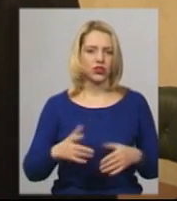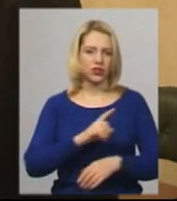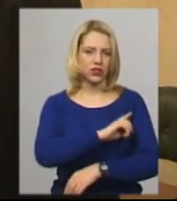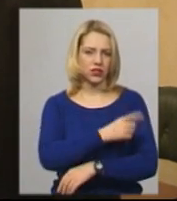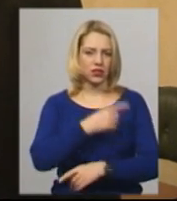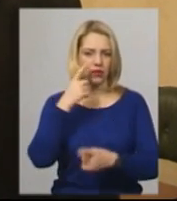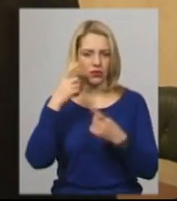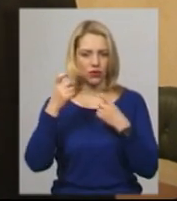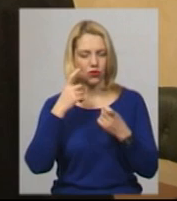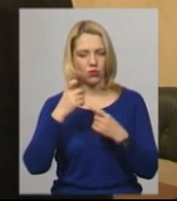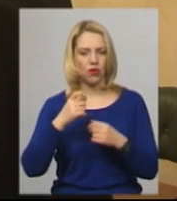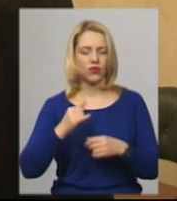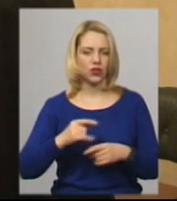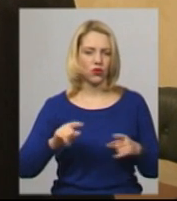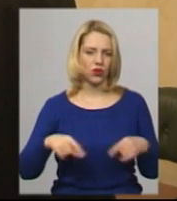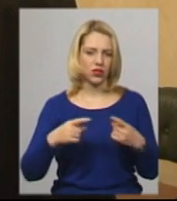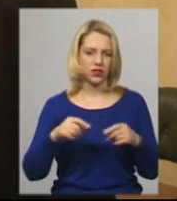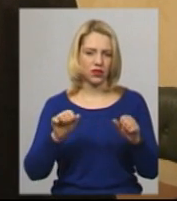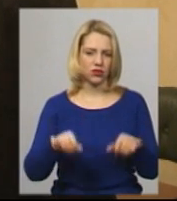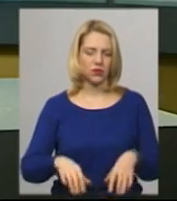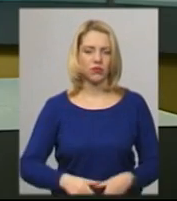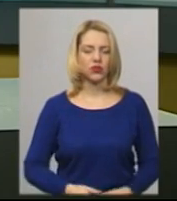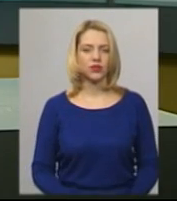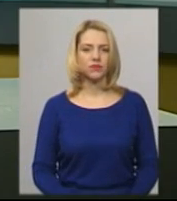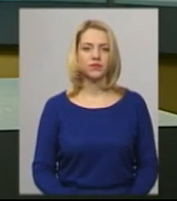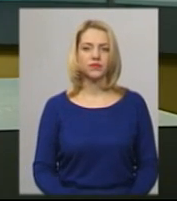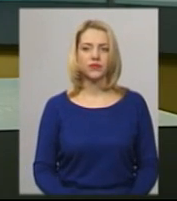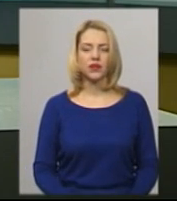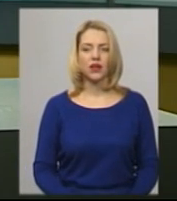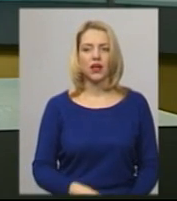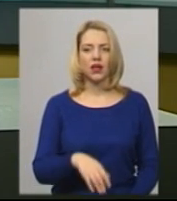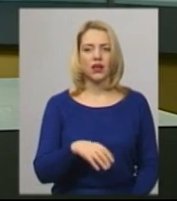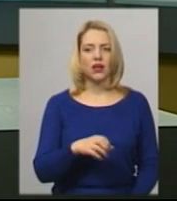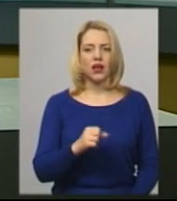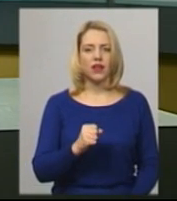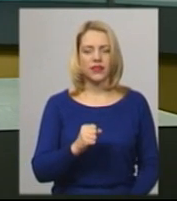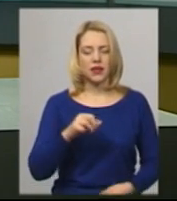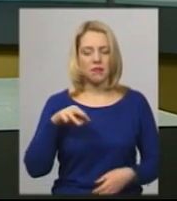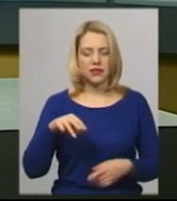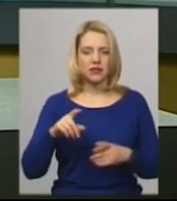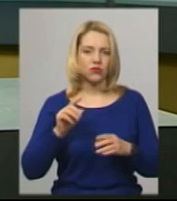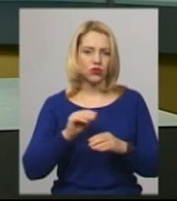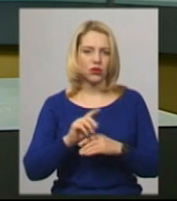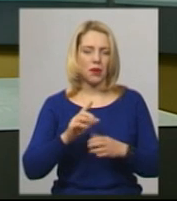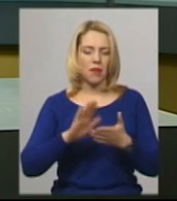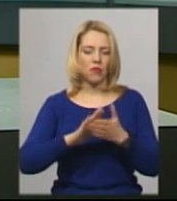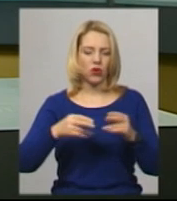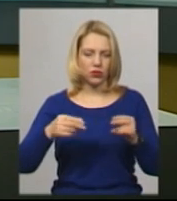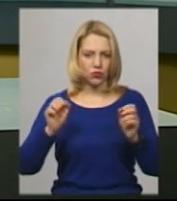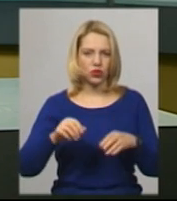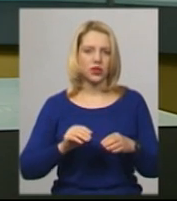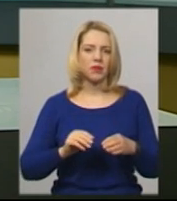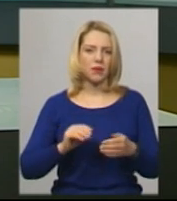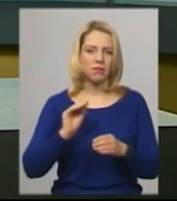проінформовано і організаційно спроможне. Андрій Місяць додає, меморандум можуть підписати і інші